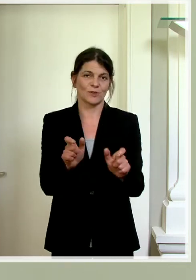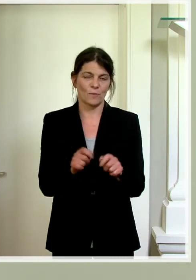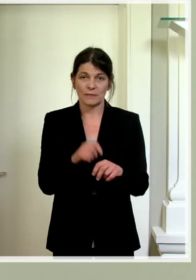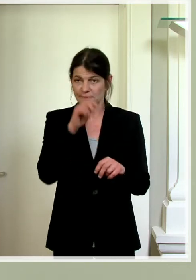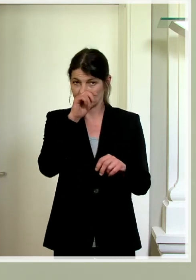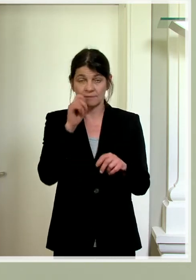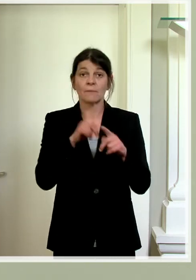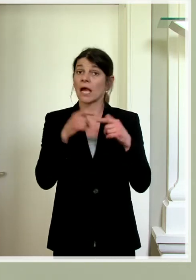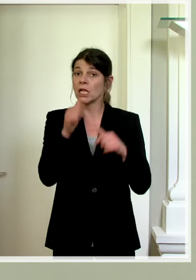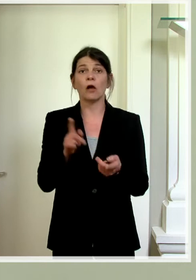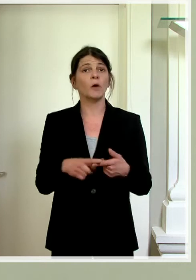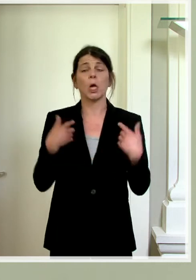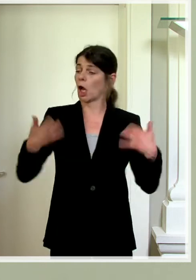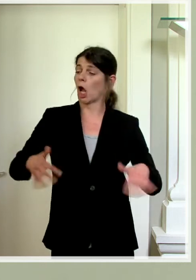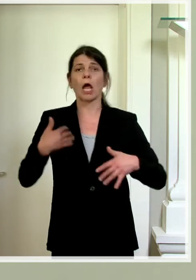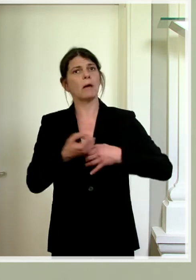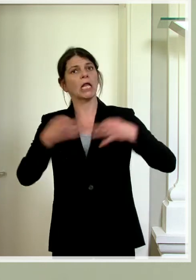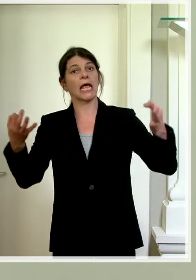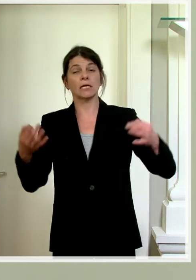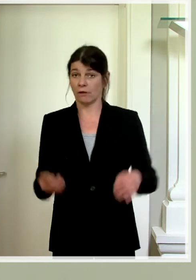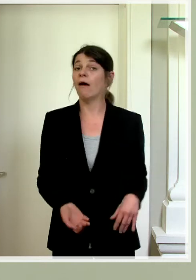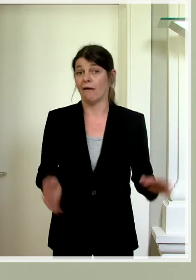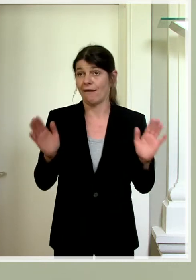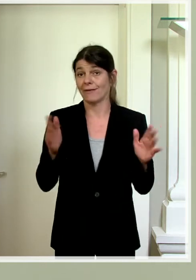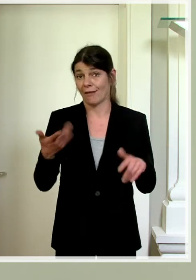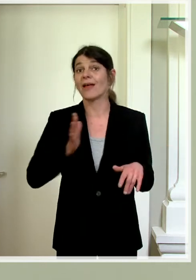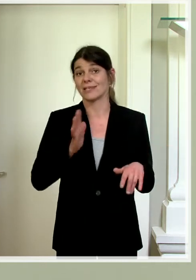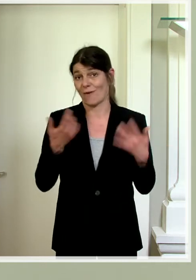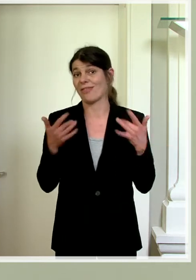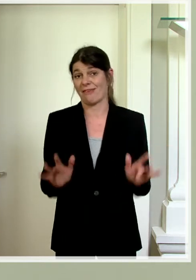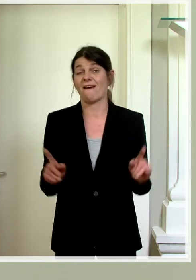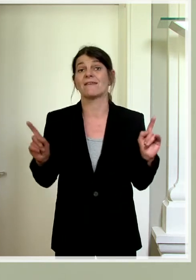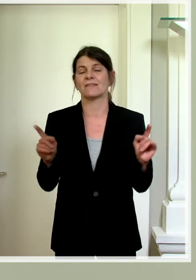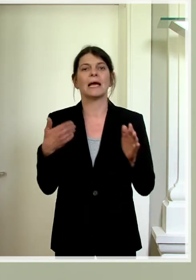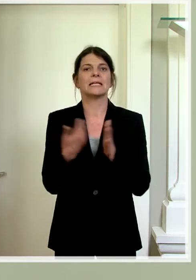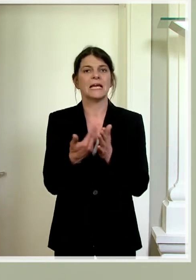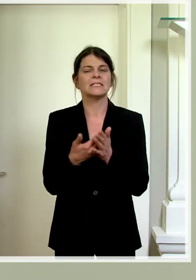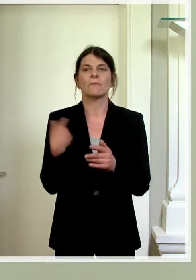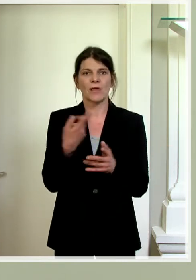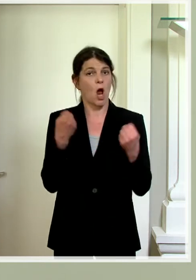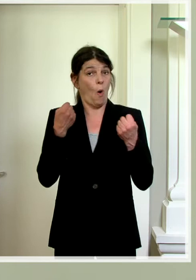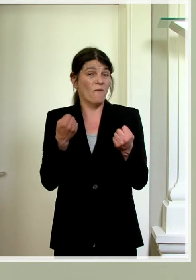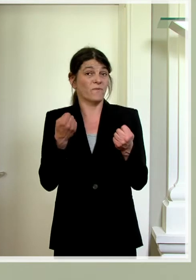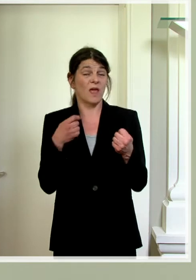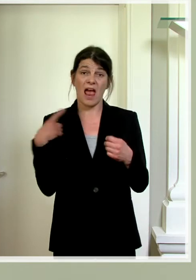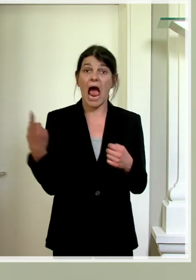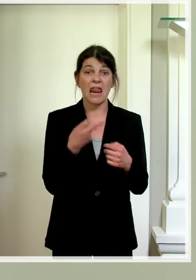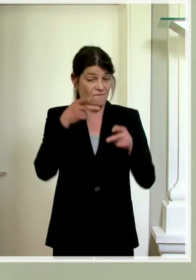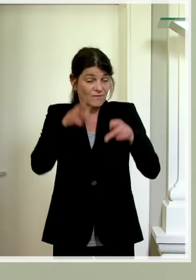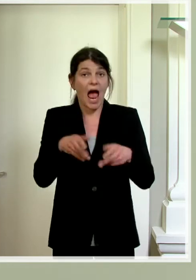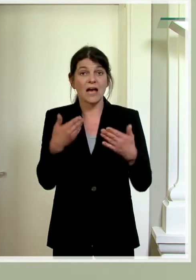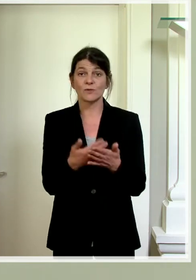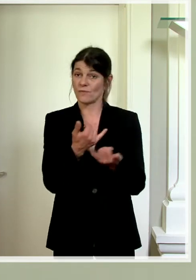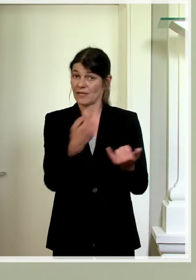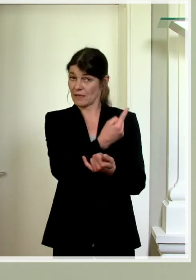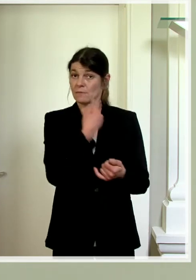Und nicht, wenn wir gar nichts mehr tun, dann hätten wir natürlich das Risiko wieder. Und insofern hoffen wir natürlich alle, dass es so ist, wie er